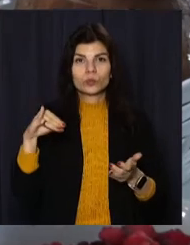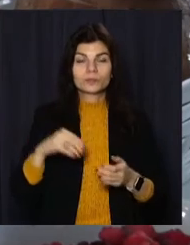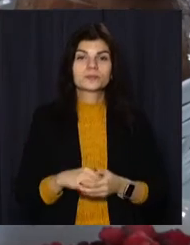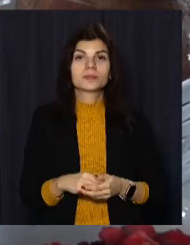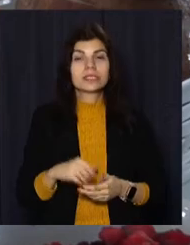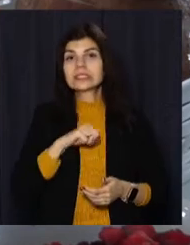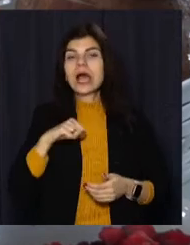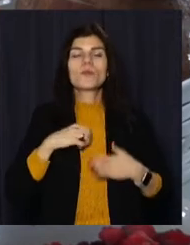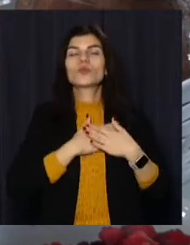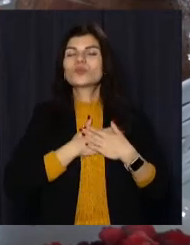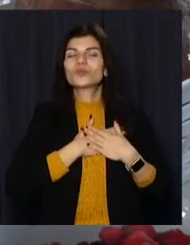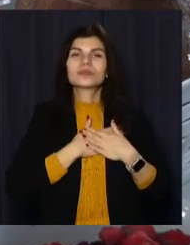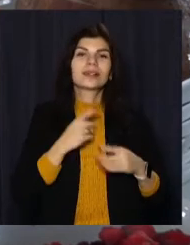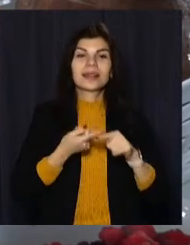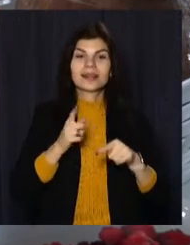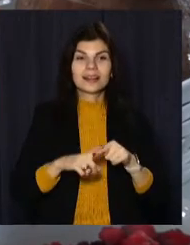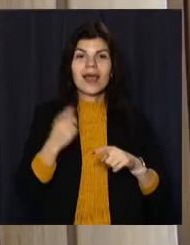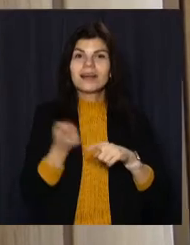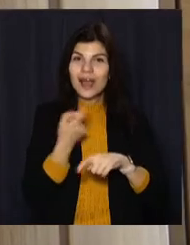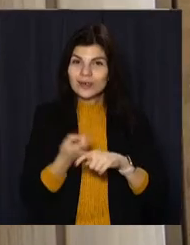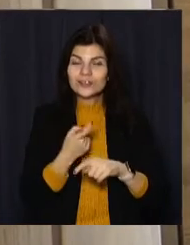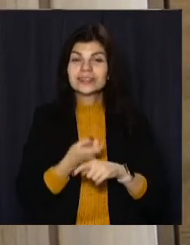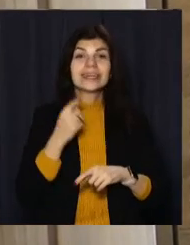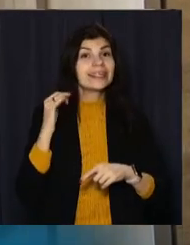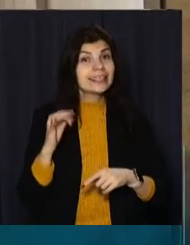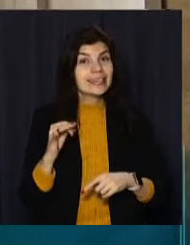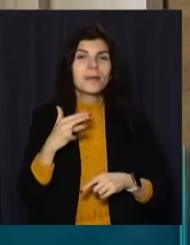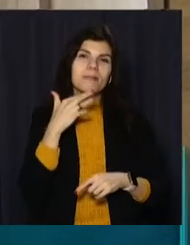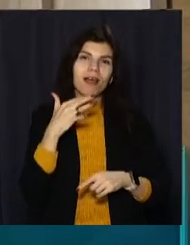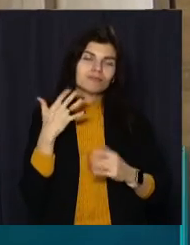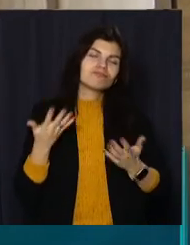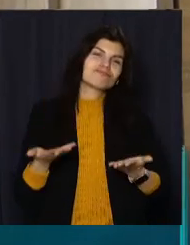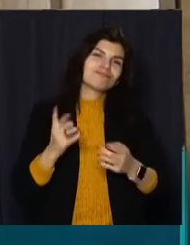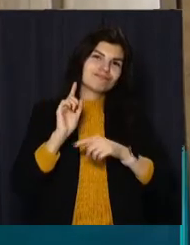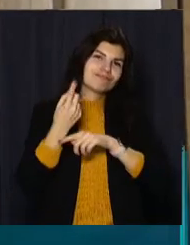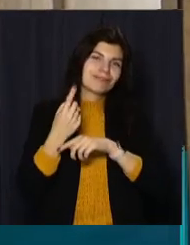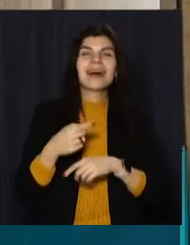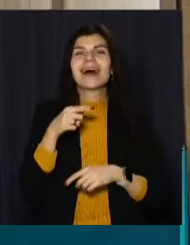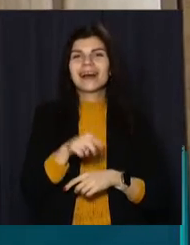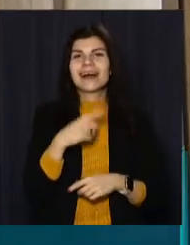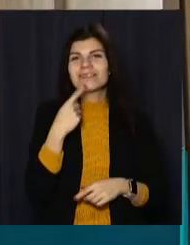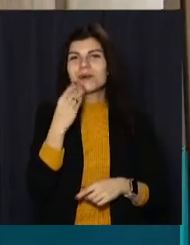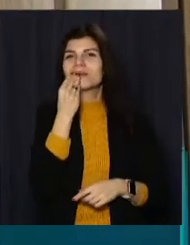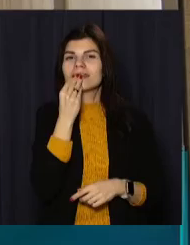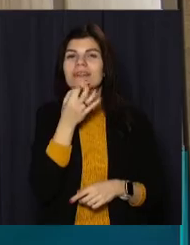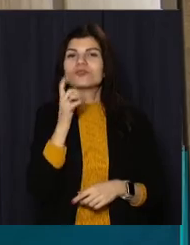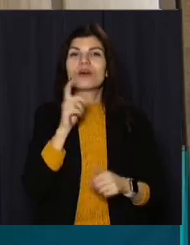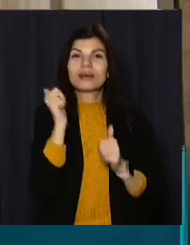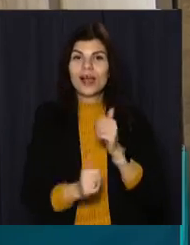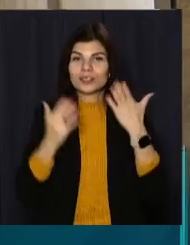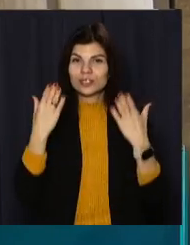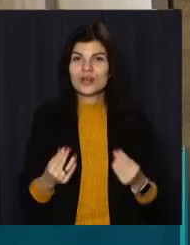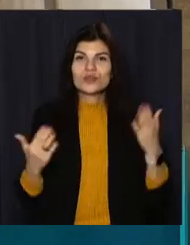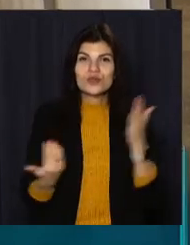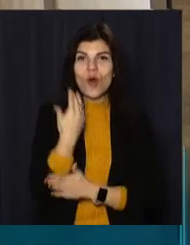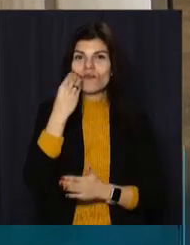це картошка і м'язко. В питанні подобається те, що кожен день нове